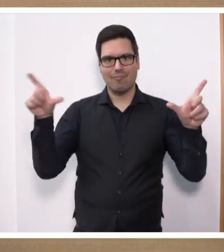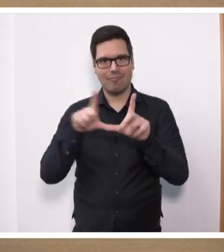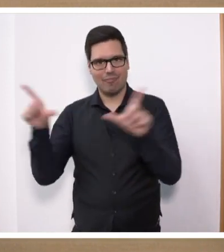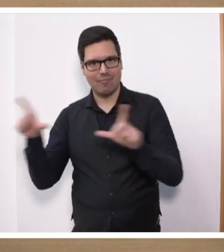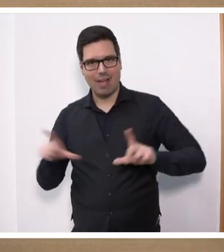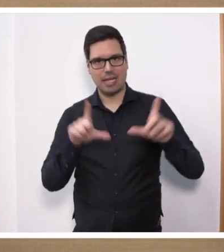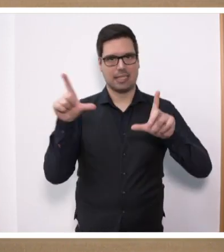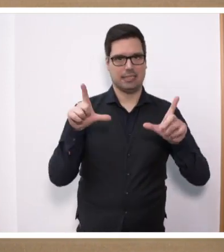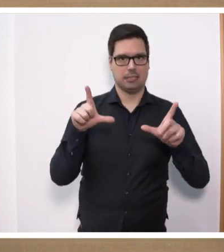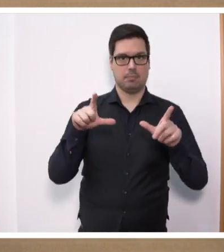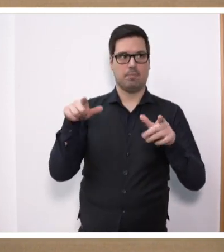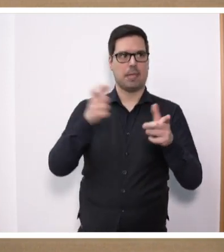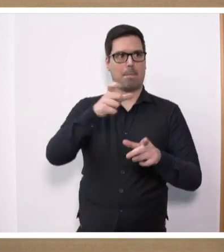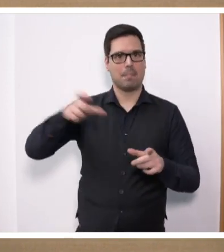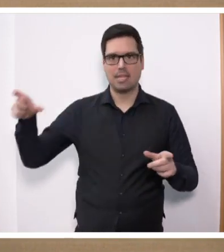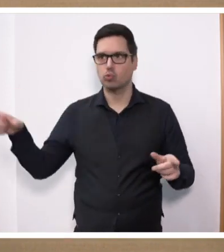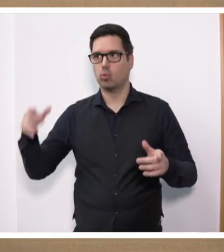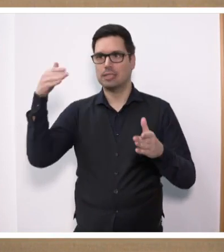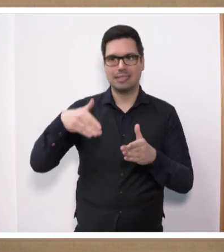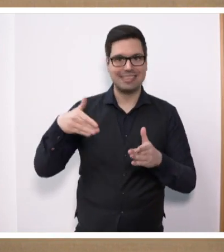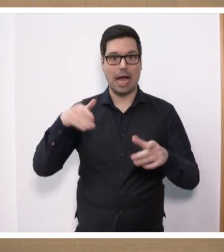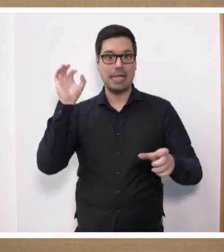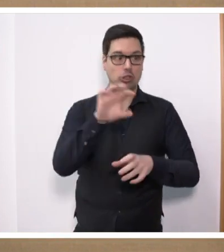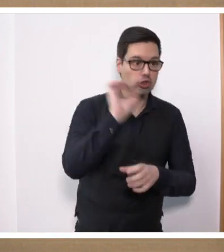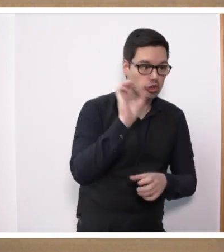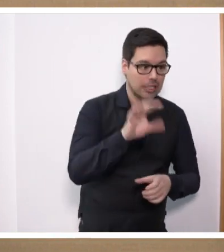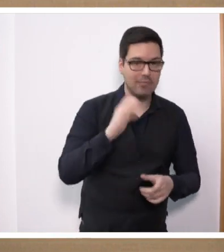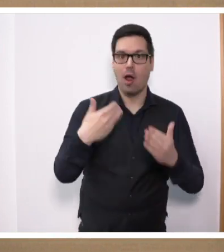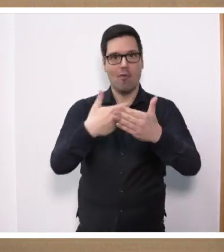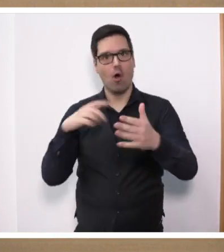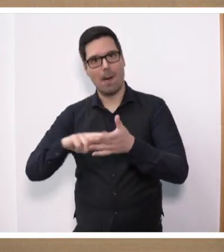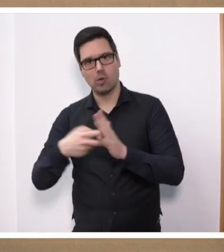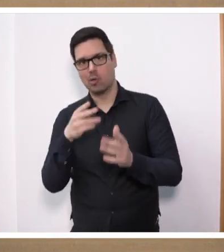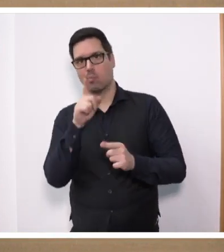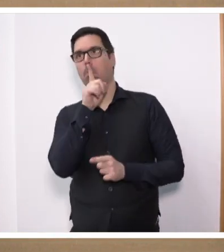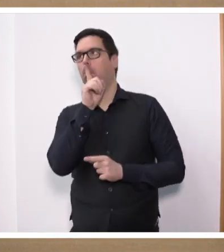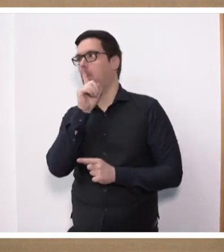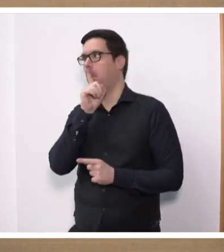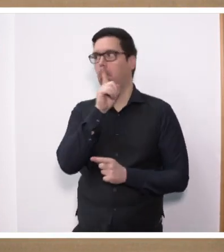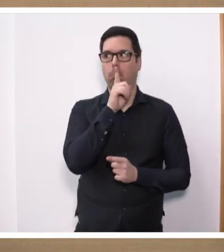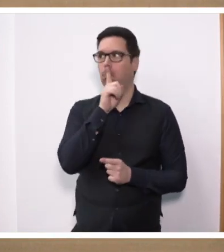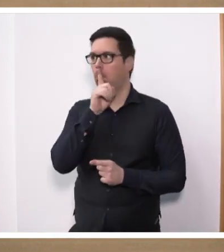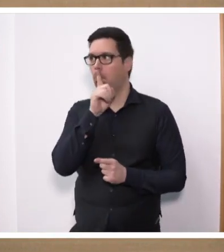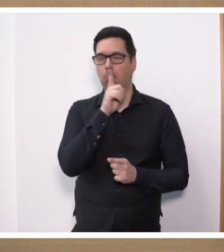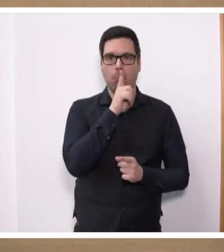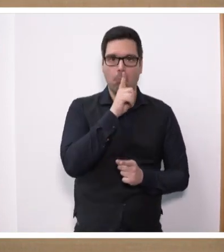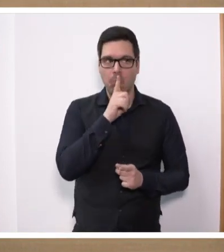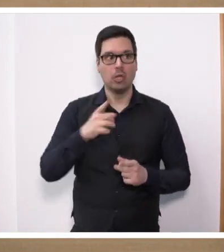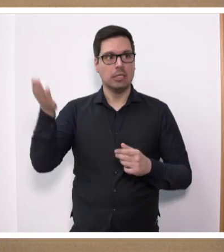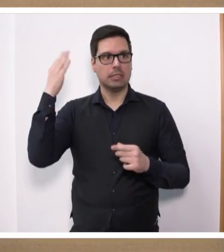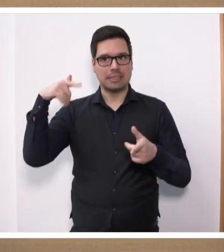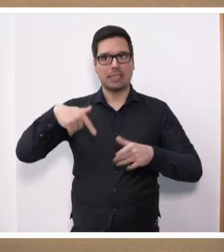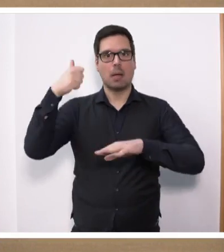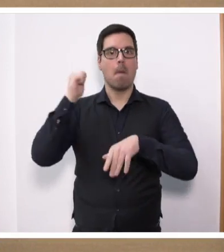Finanzministerium die Bundesregierung zurückgerudert ist, weil die Streichung der grünen Nummernschilder allein schon aus bürokratischen